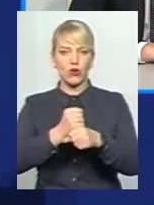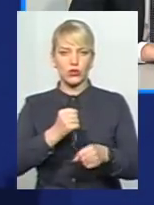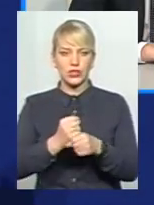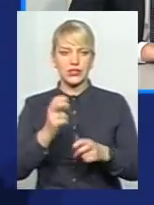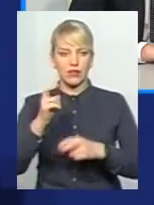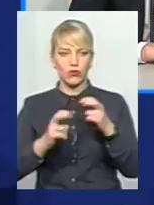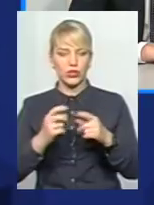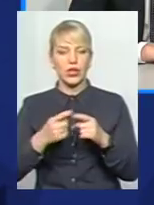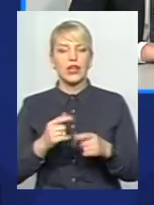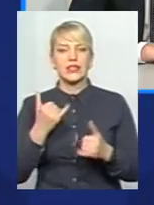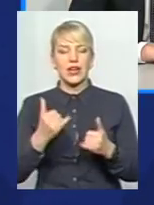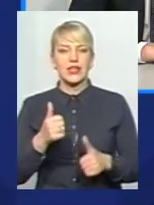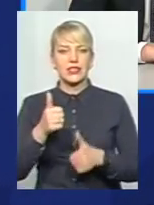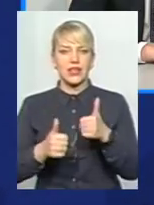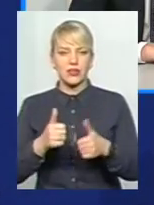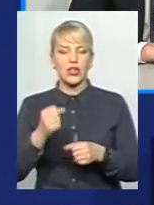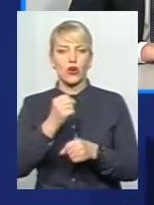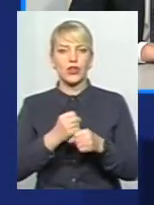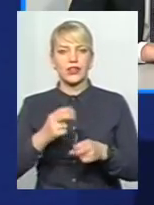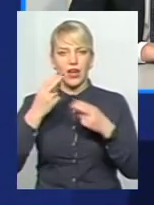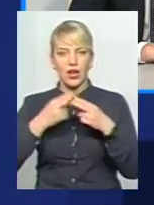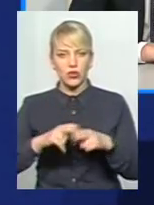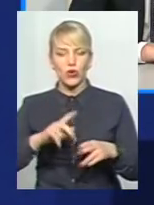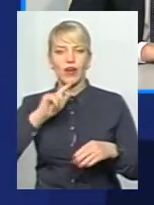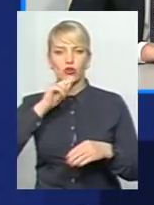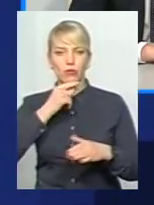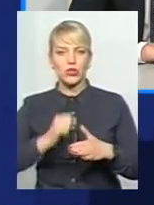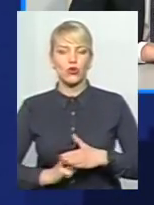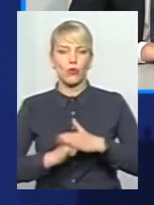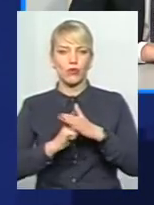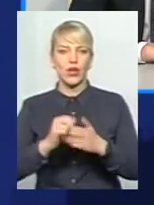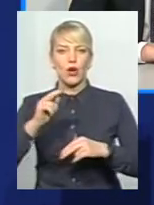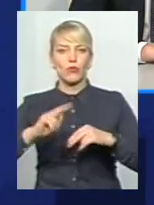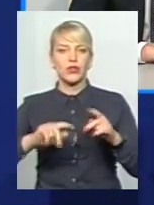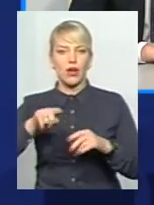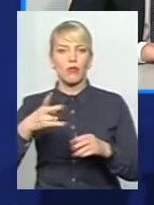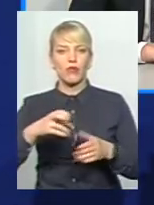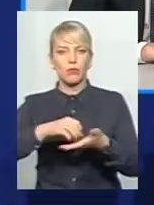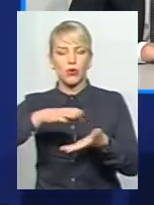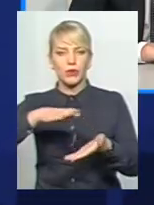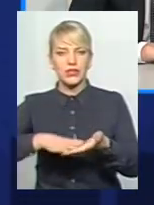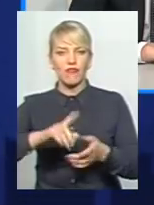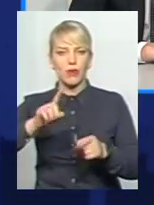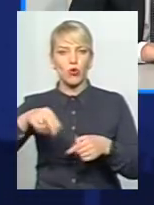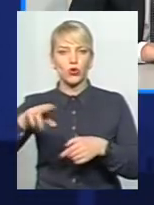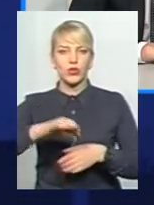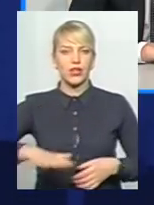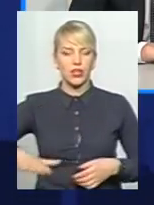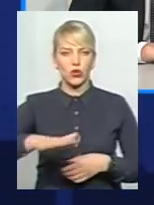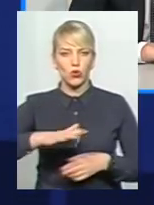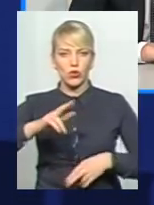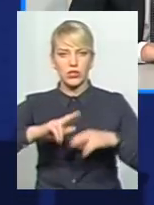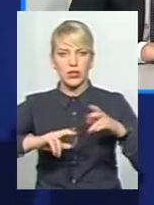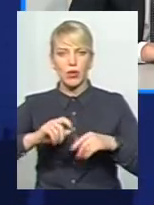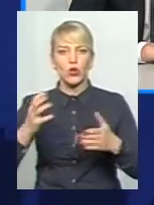проводить тендер на розробку техніко- економічного обґрунтування будівництва. Саме там мають бути прописані вимоги до території забудови, доходи і